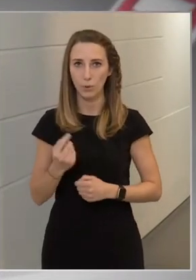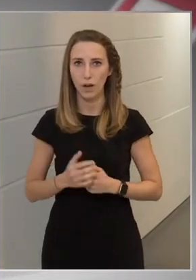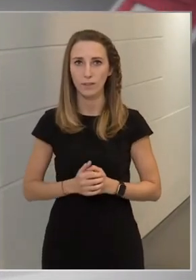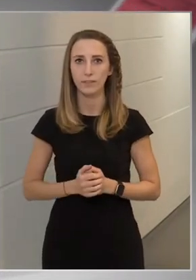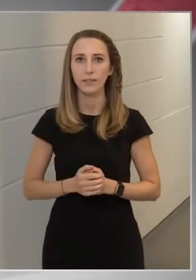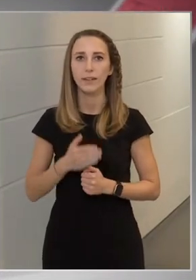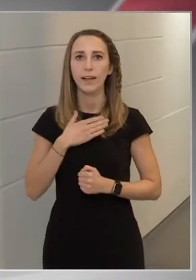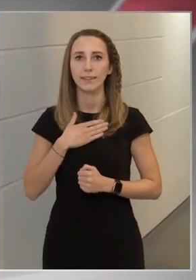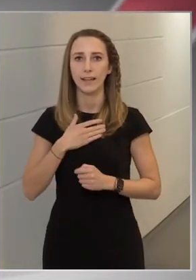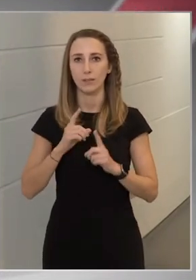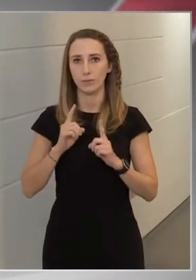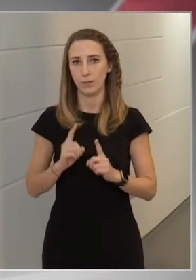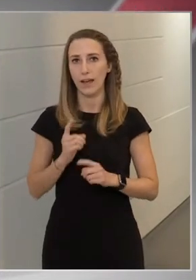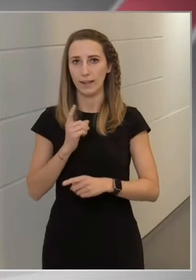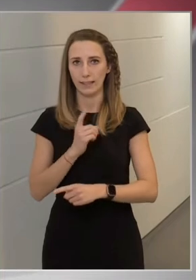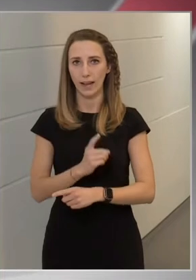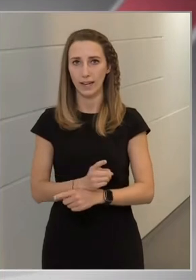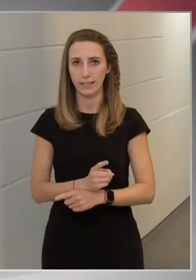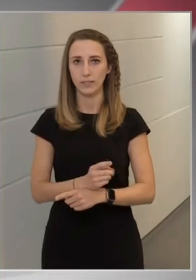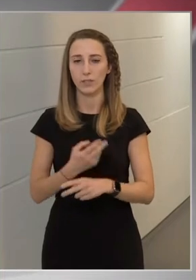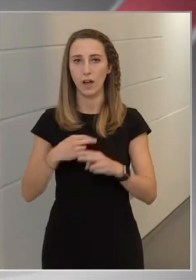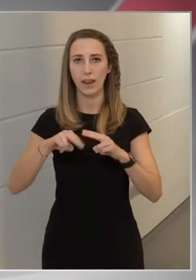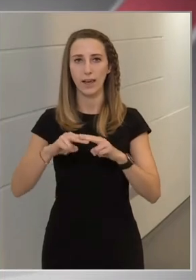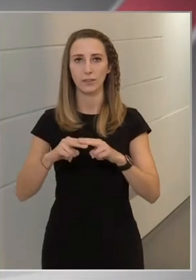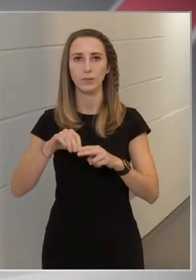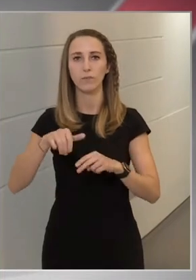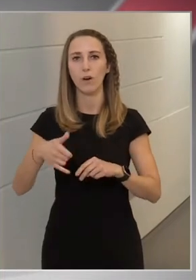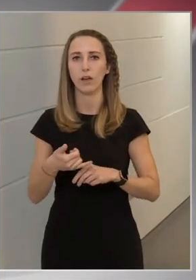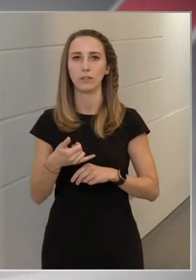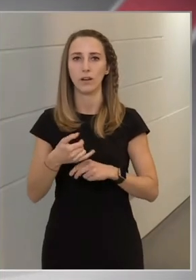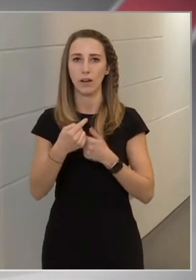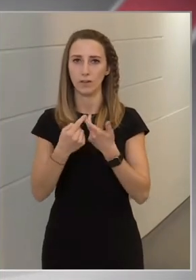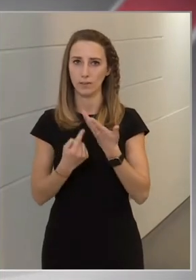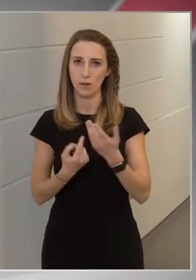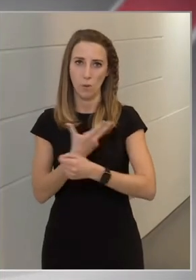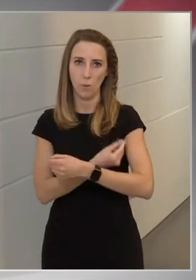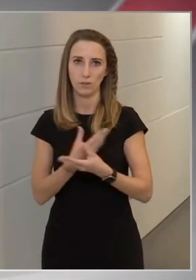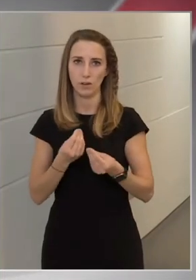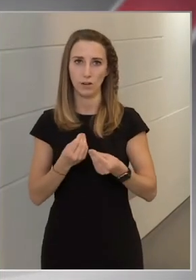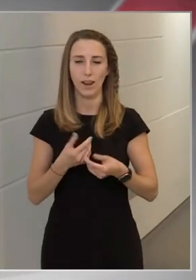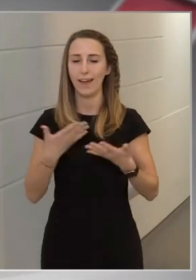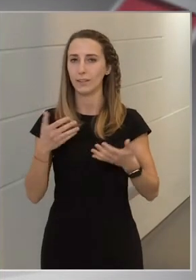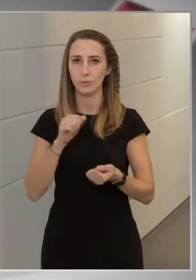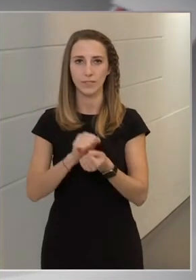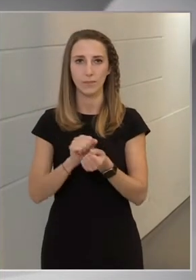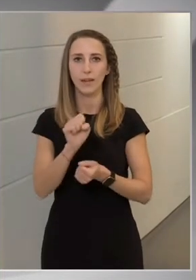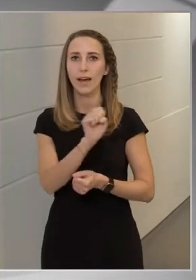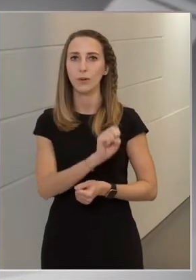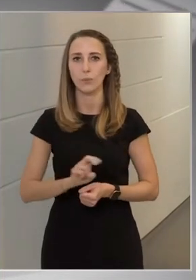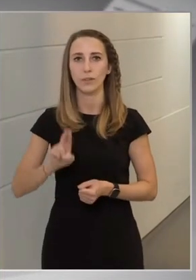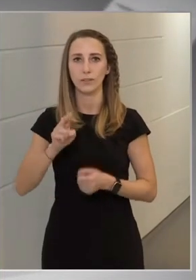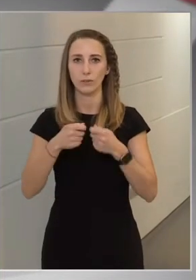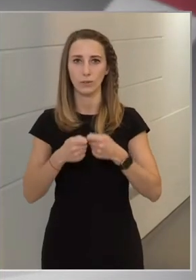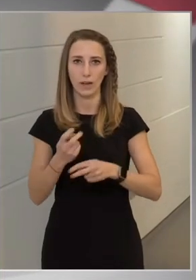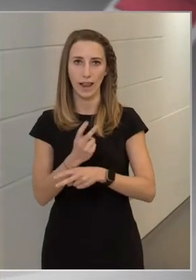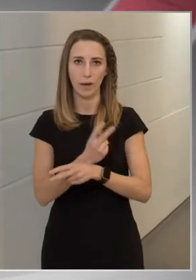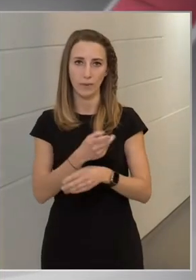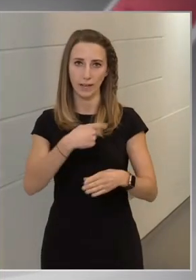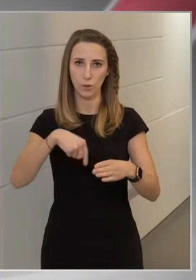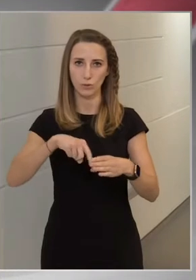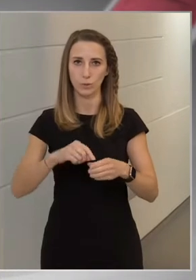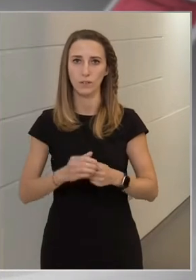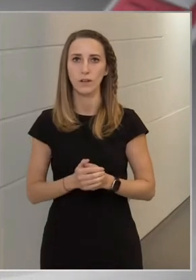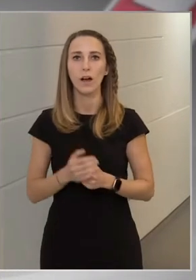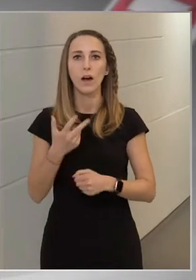Nálunk áll rendelkezésre a legtöbb fajta oltóanyag a legnagyobb számban az Európai Unió tagállamai közül. Az